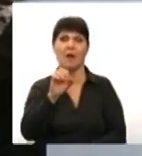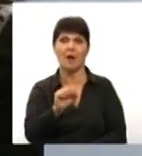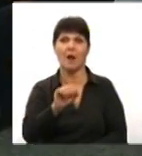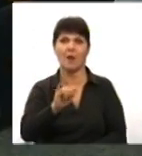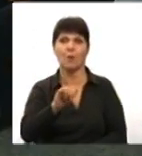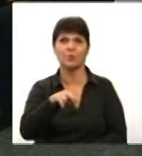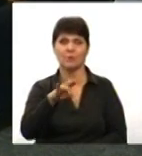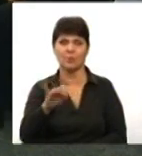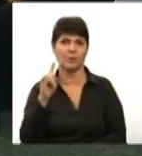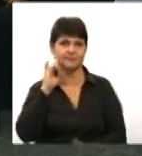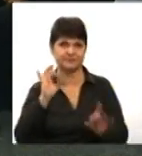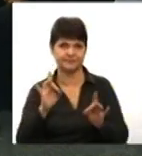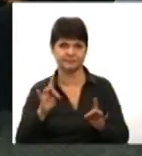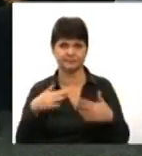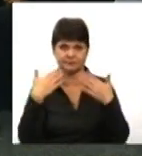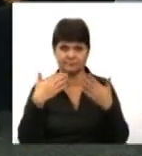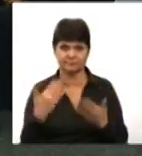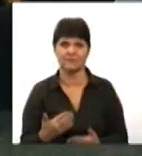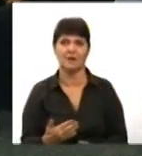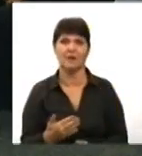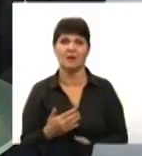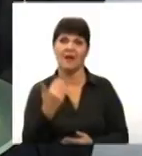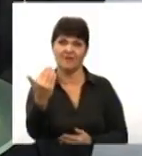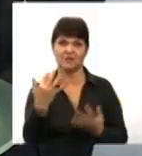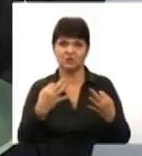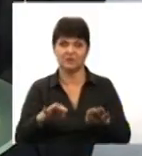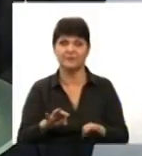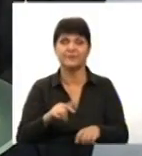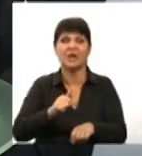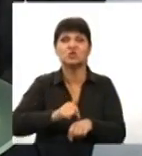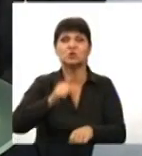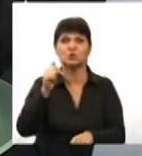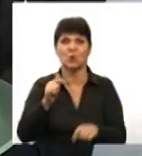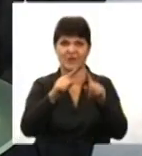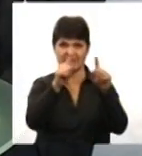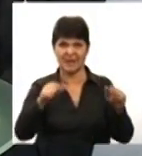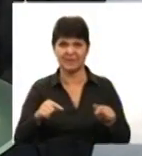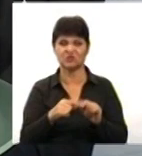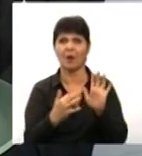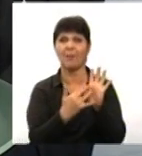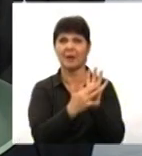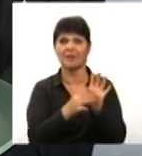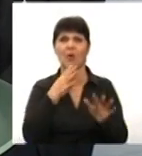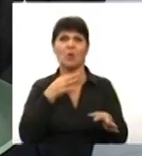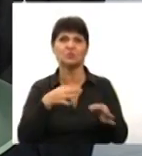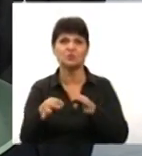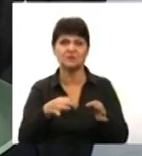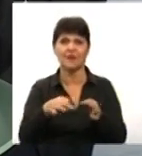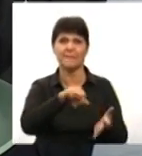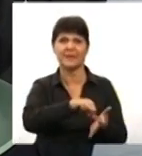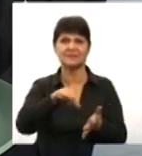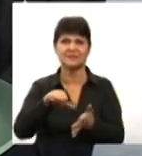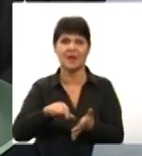з вашого дозволу, стосовно табличок Брайля, також на консультаціях з представниками міської влади також